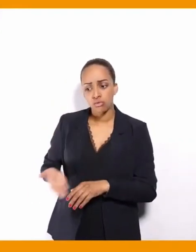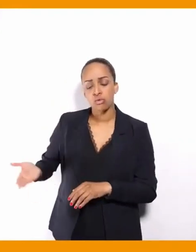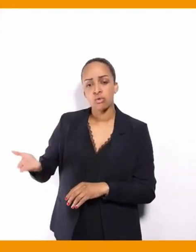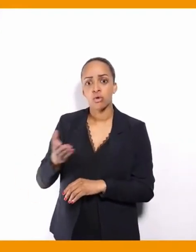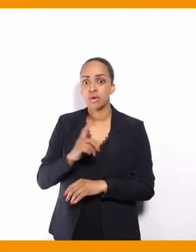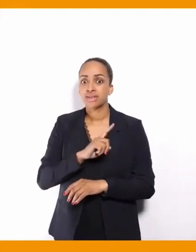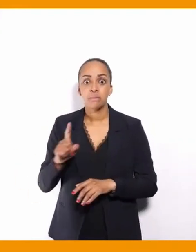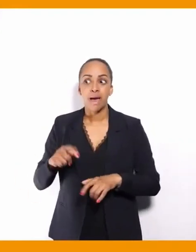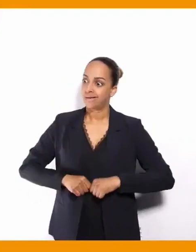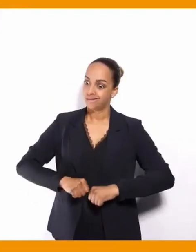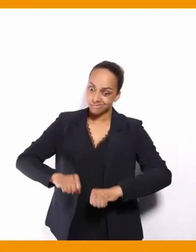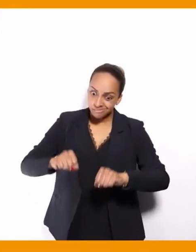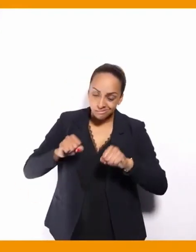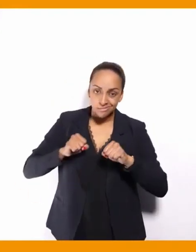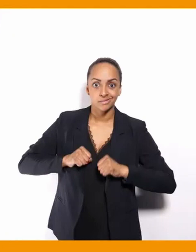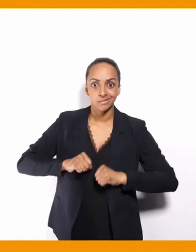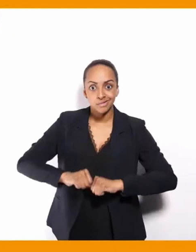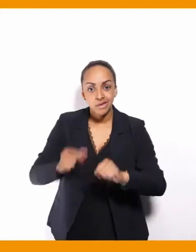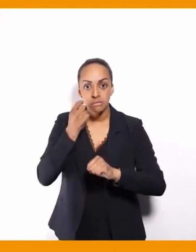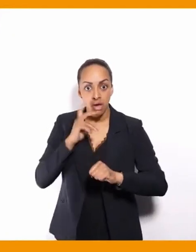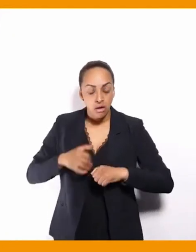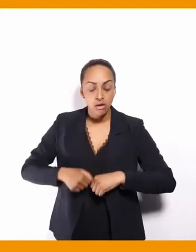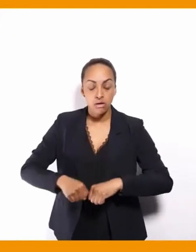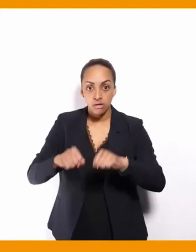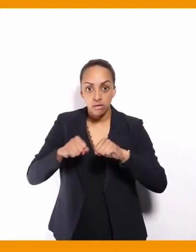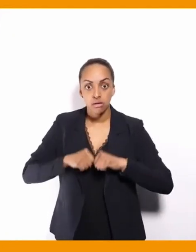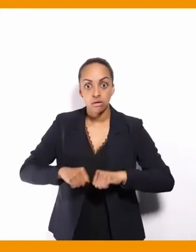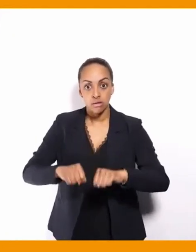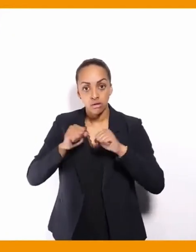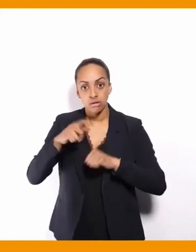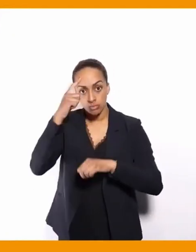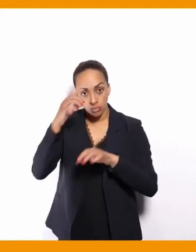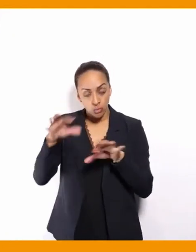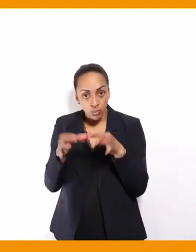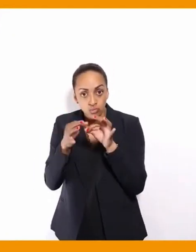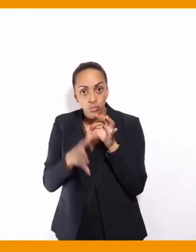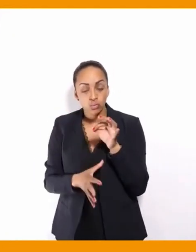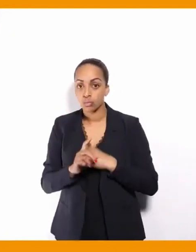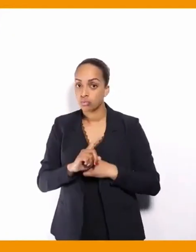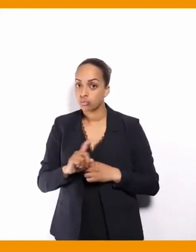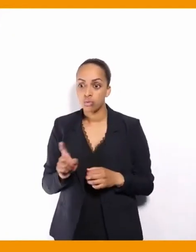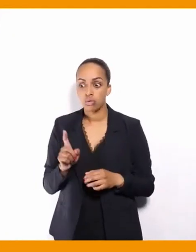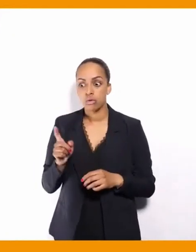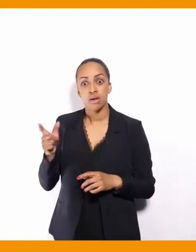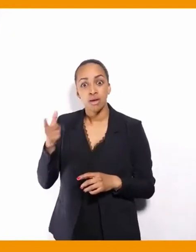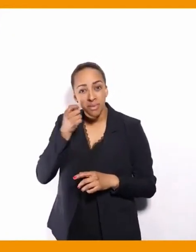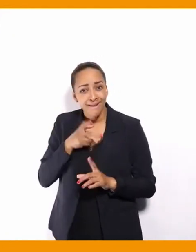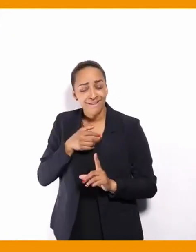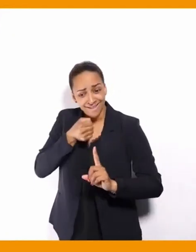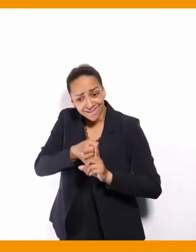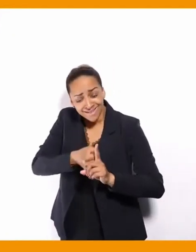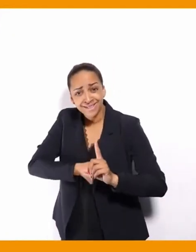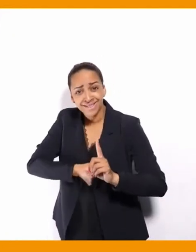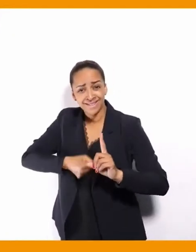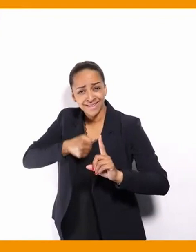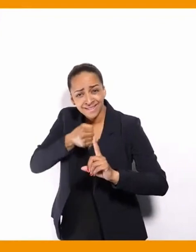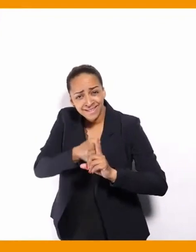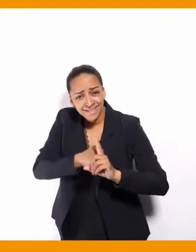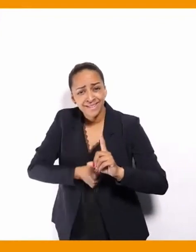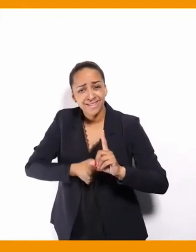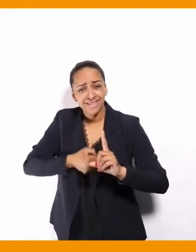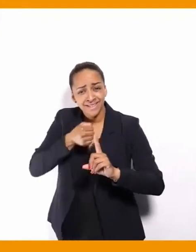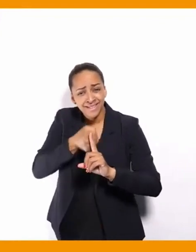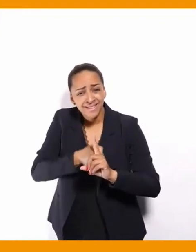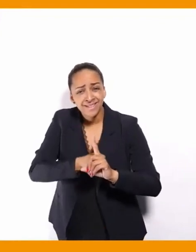croix et la bannière pour les parents, pour essayer de trouver une solution et de se battre pour essayer à chaque fois d'avoir une